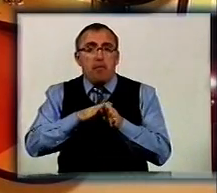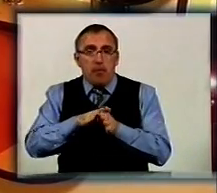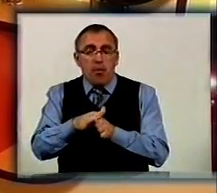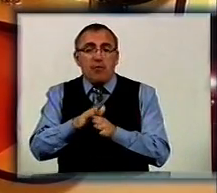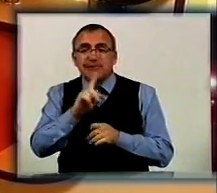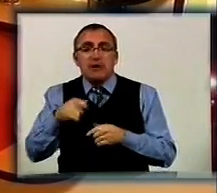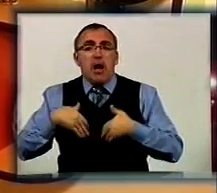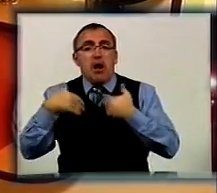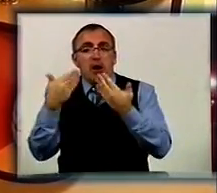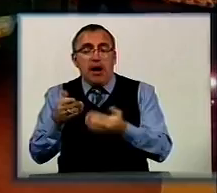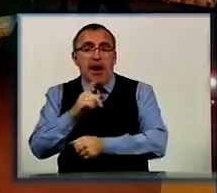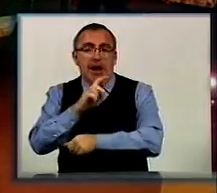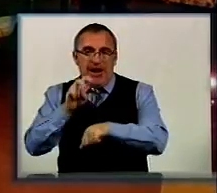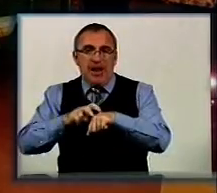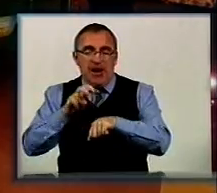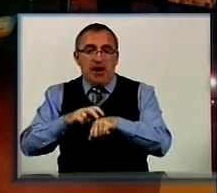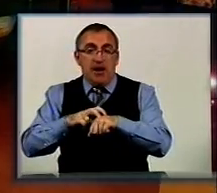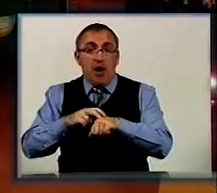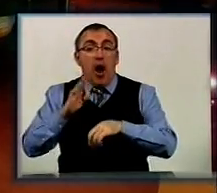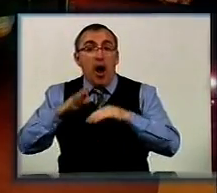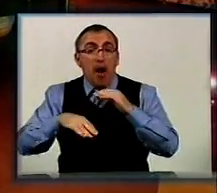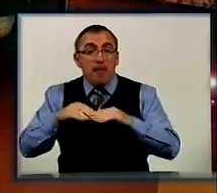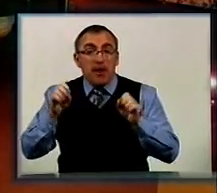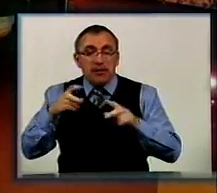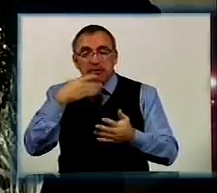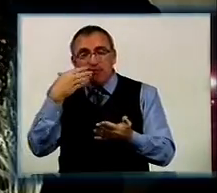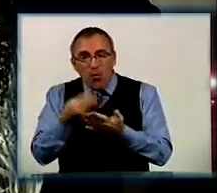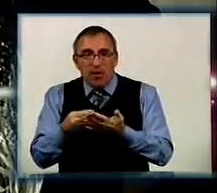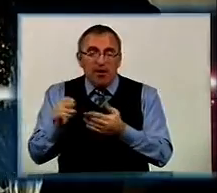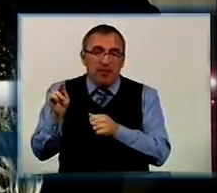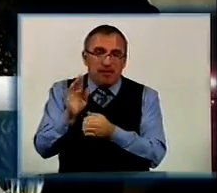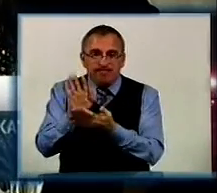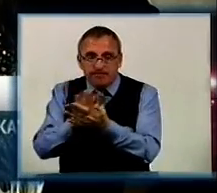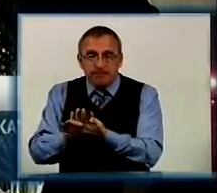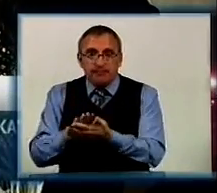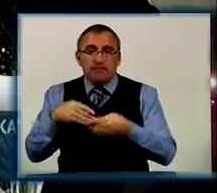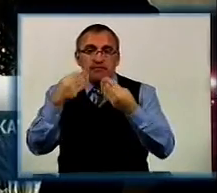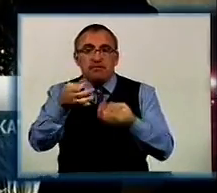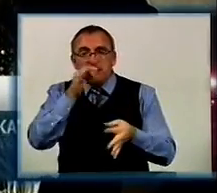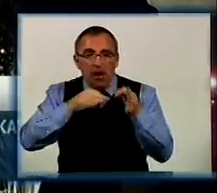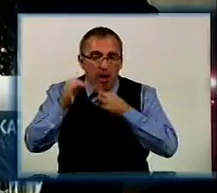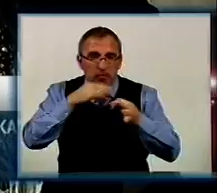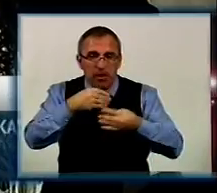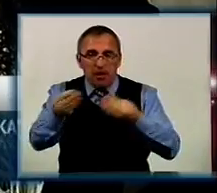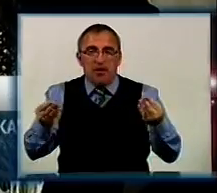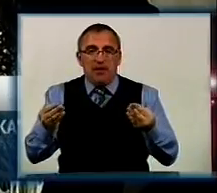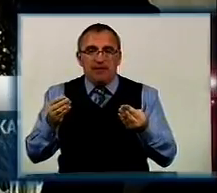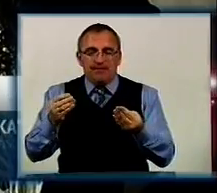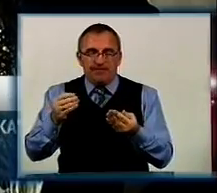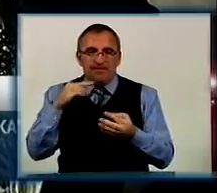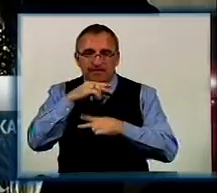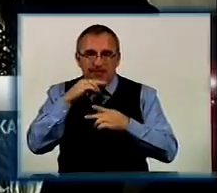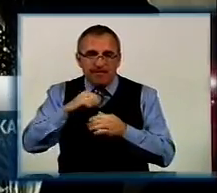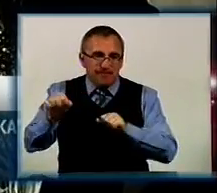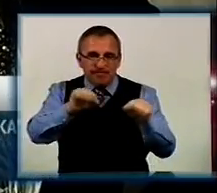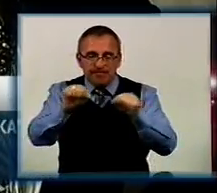за рекомендаціями лікарів, проте практично власними силами. Видали таблетки, видали раствори, сказали, як його